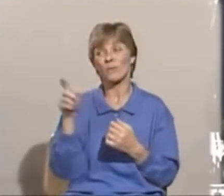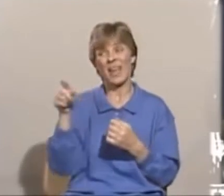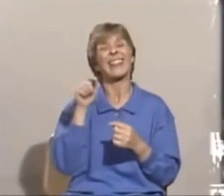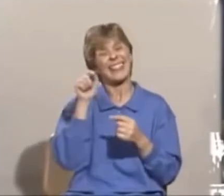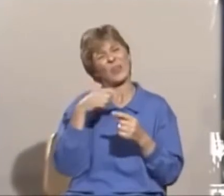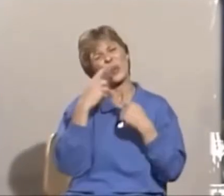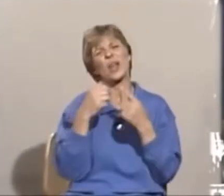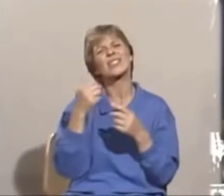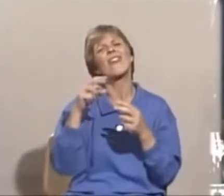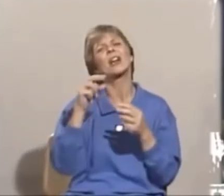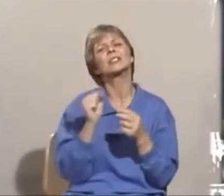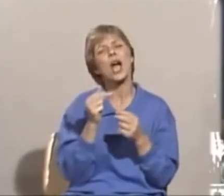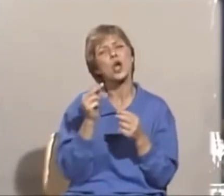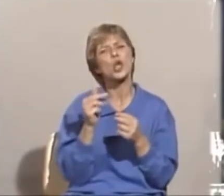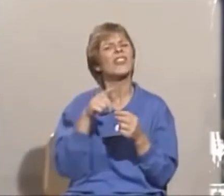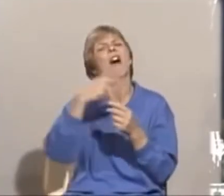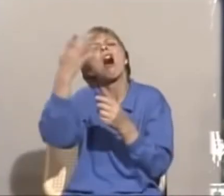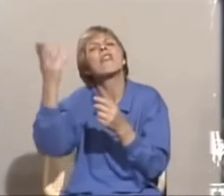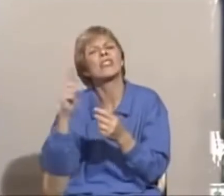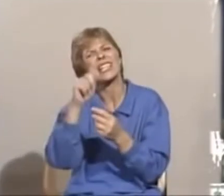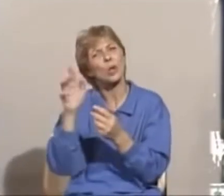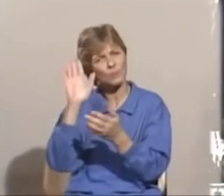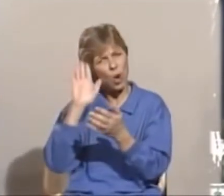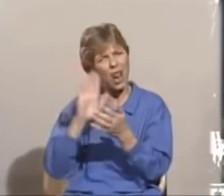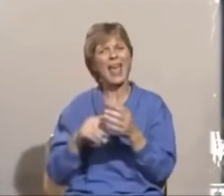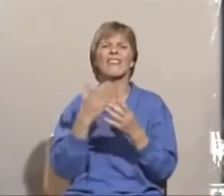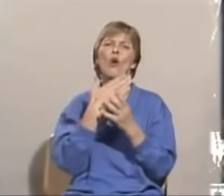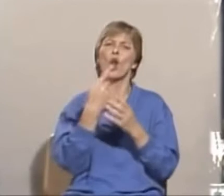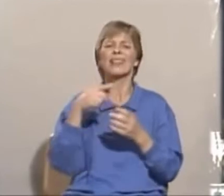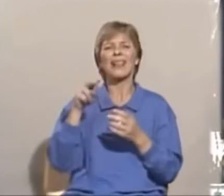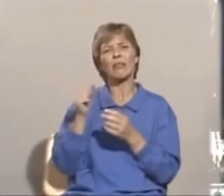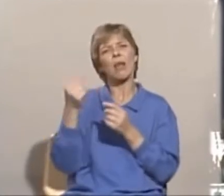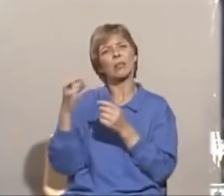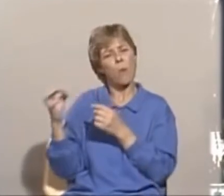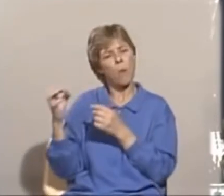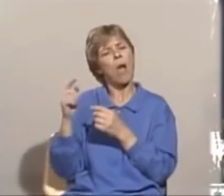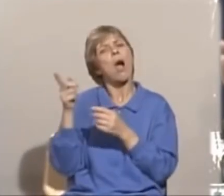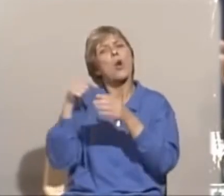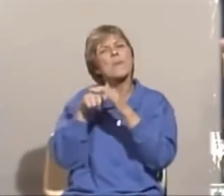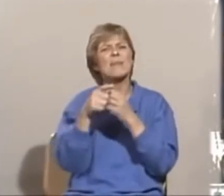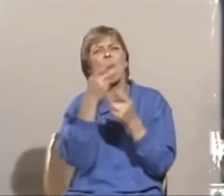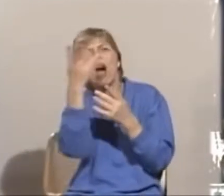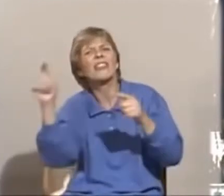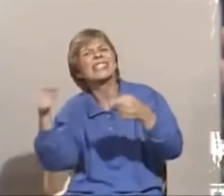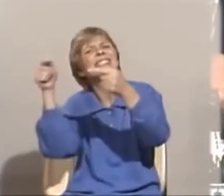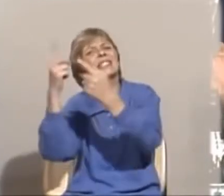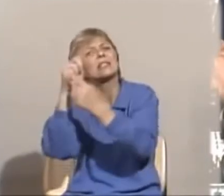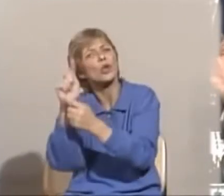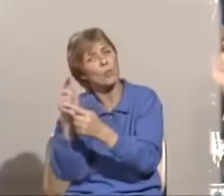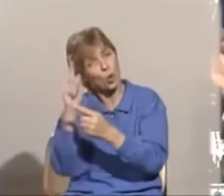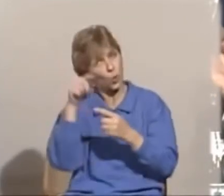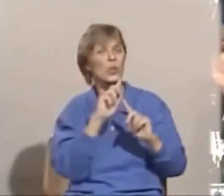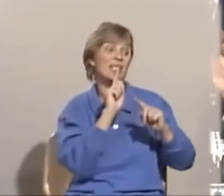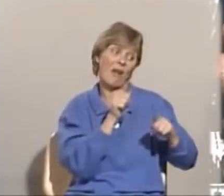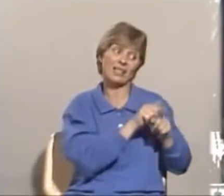som du refererer til, er alt nok andre spørsmål enn nettopp forholdet til NATO. kom inn på om det var andre stridsspørsmål og kunne da svare